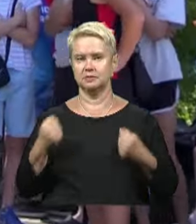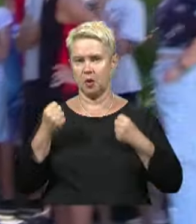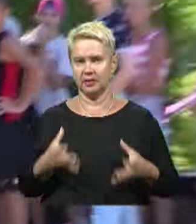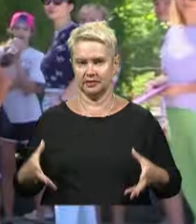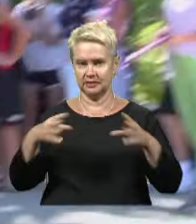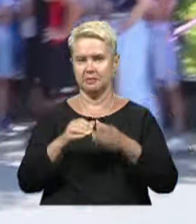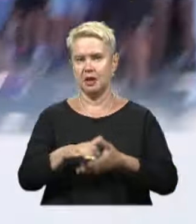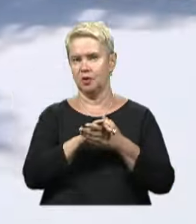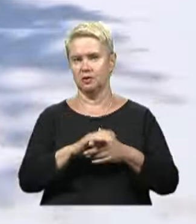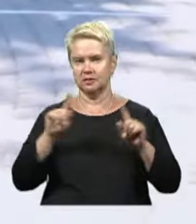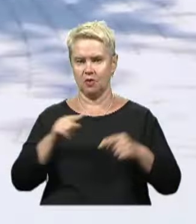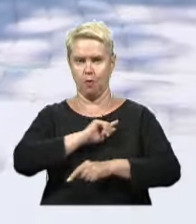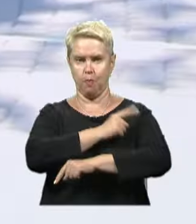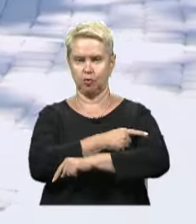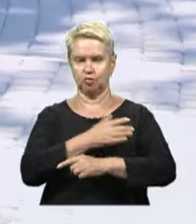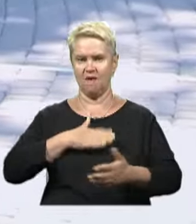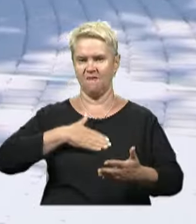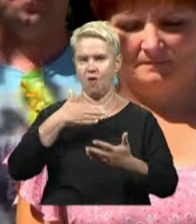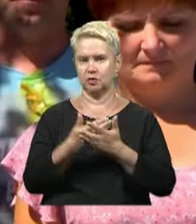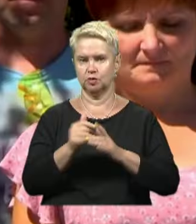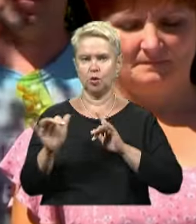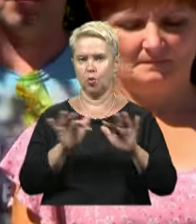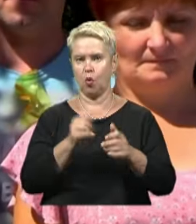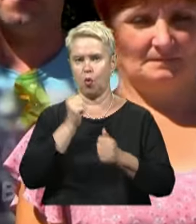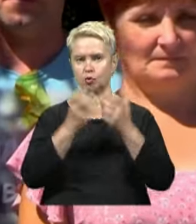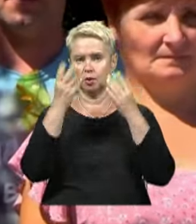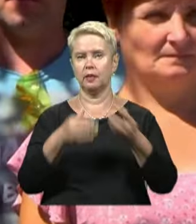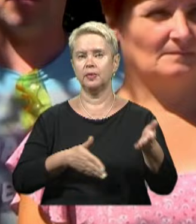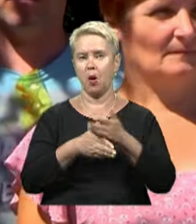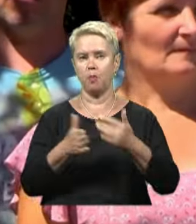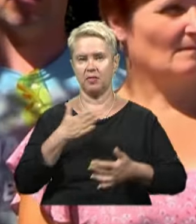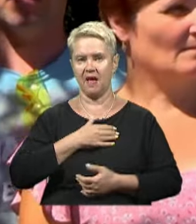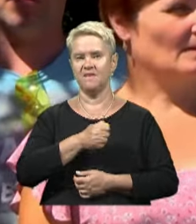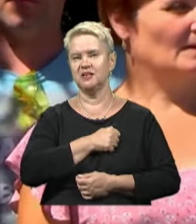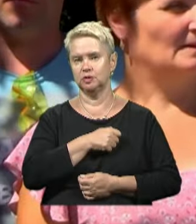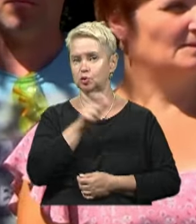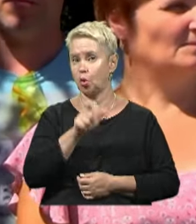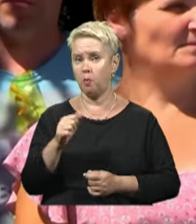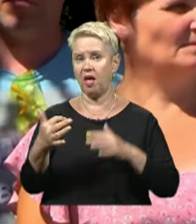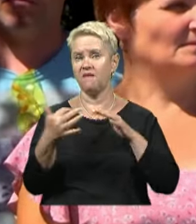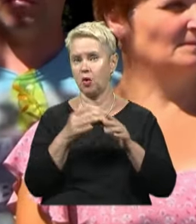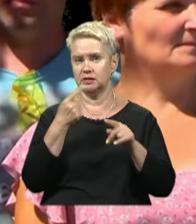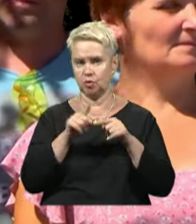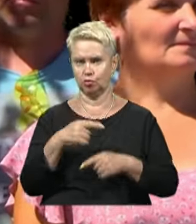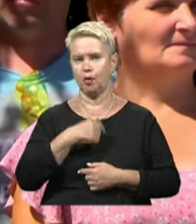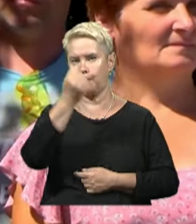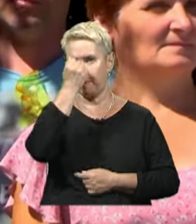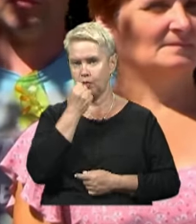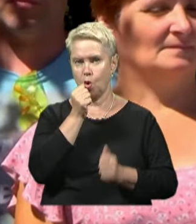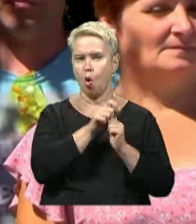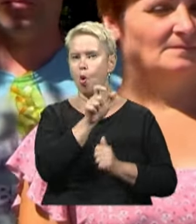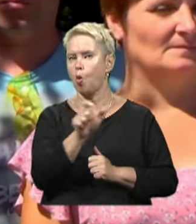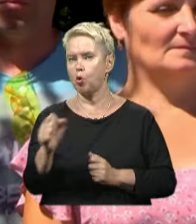створила дуже потужний волонтерський рух. Кожного дня допомагає нашим військовим на фронті. За це хочу подякувати